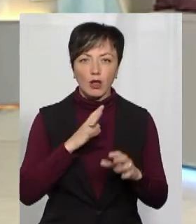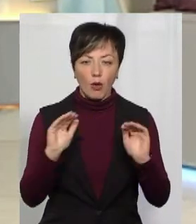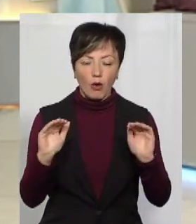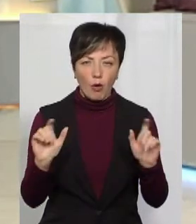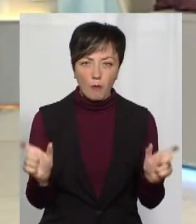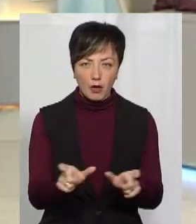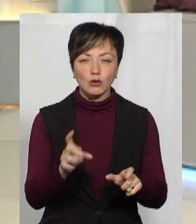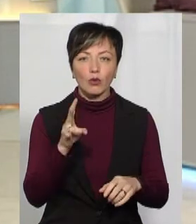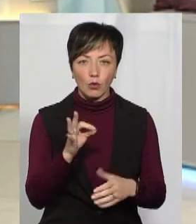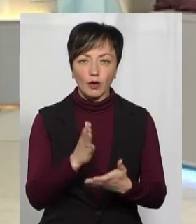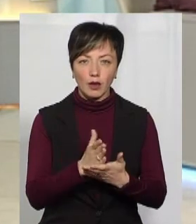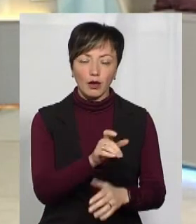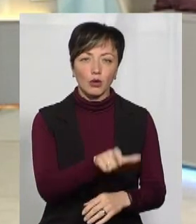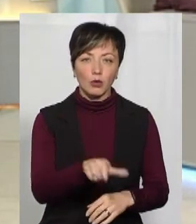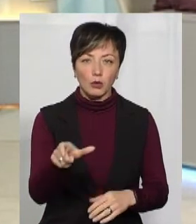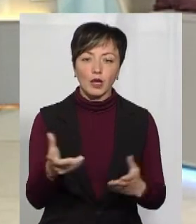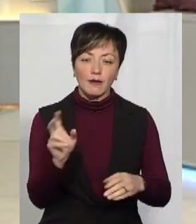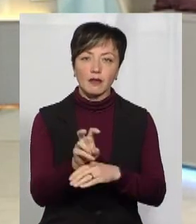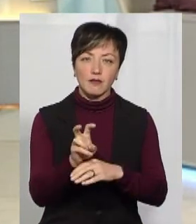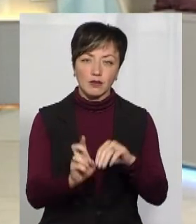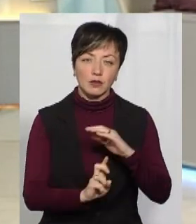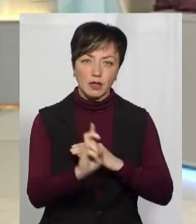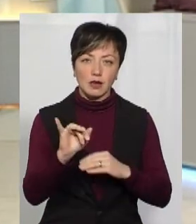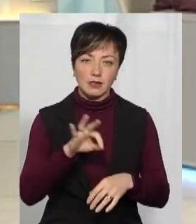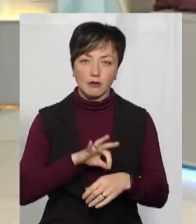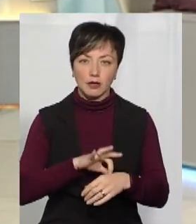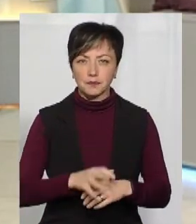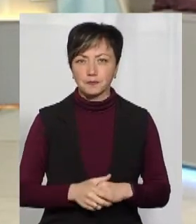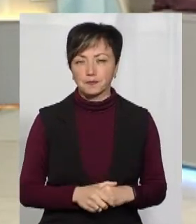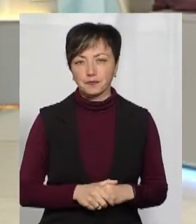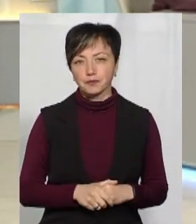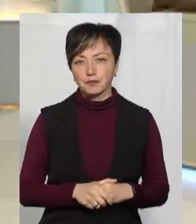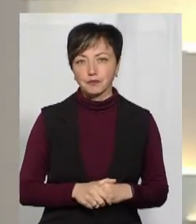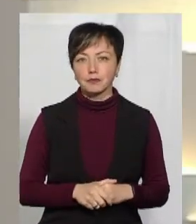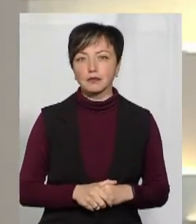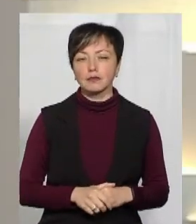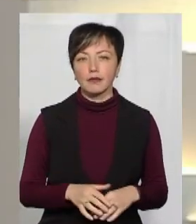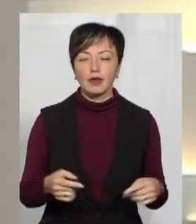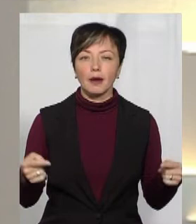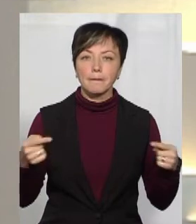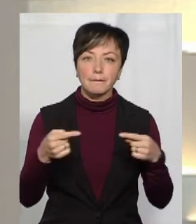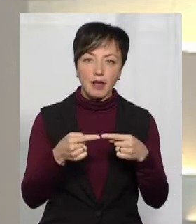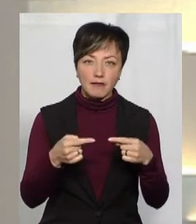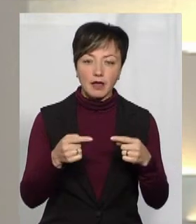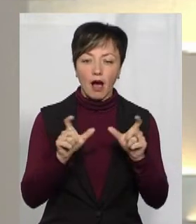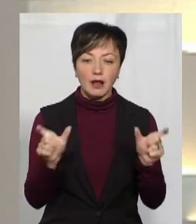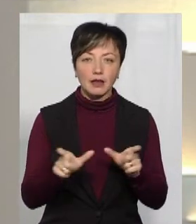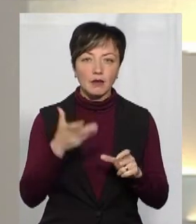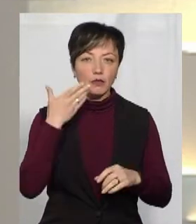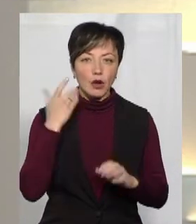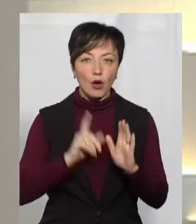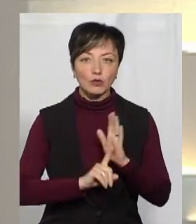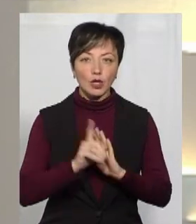обмежені, але є частина людей, які відвідували і захворіли. Ну, певні карантинні послаблення розпочались дещо